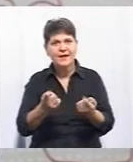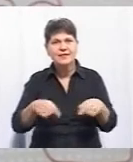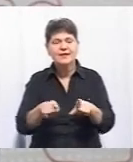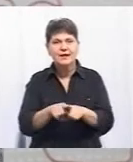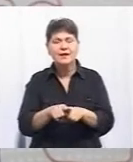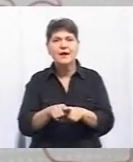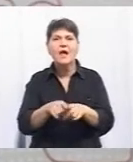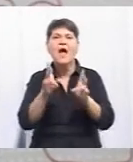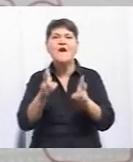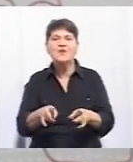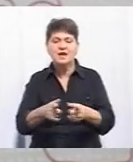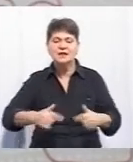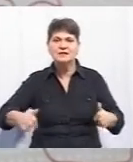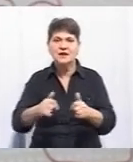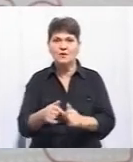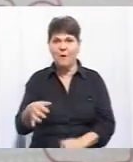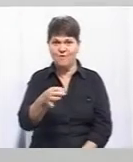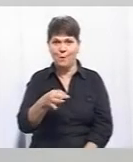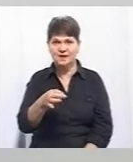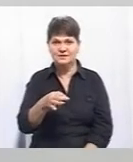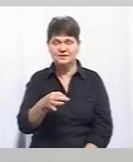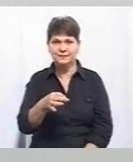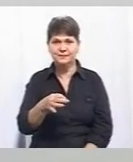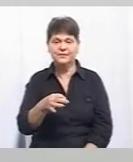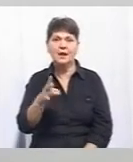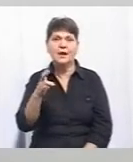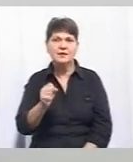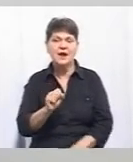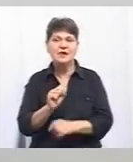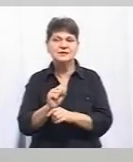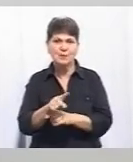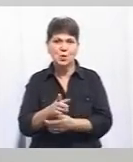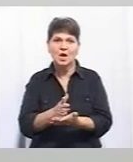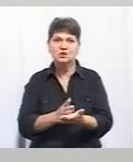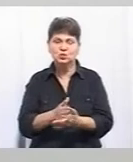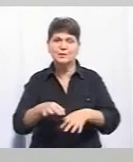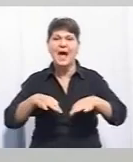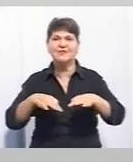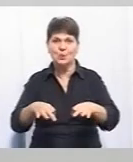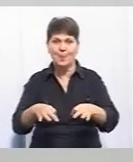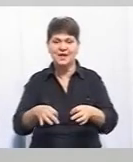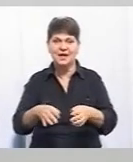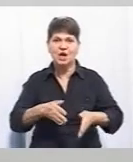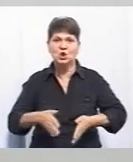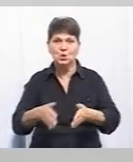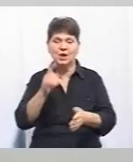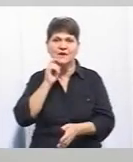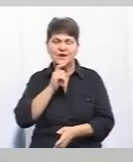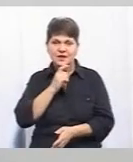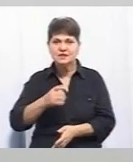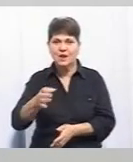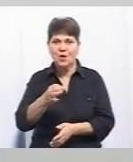є в області, за статистикою тулації? На замовлення служби автомобільних доріг у Вінницькій області було проведено